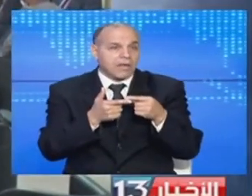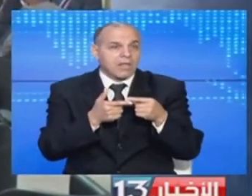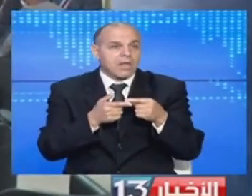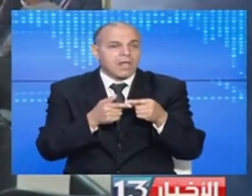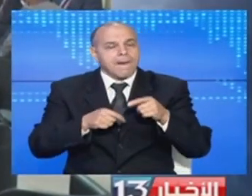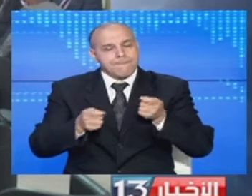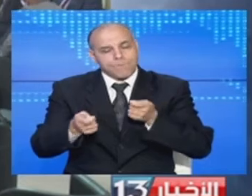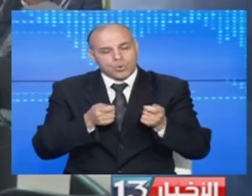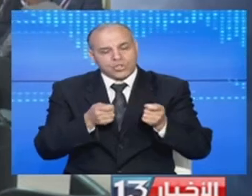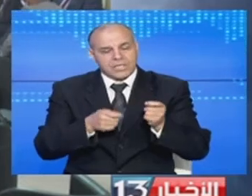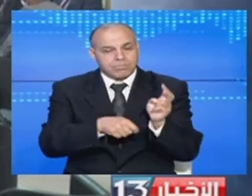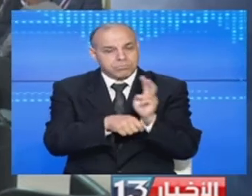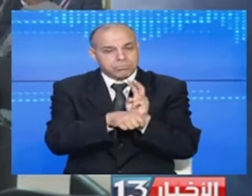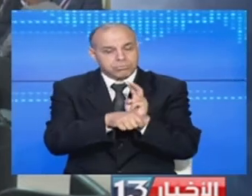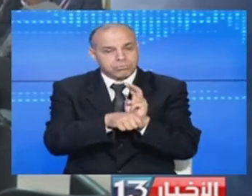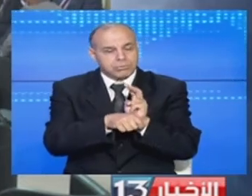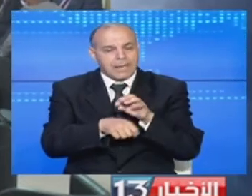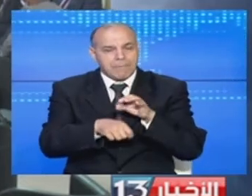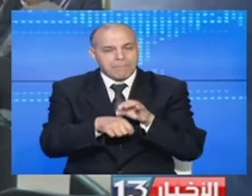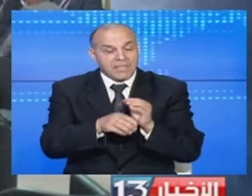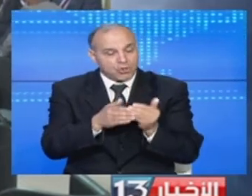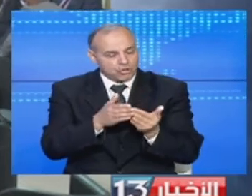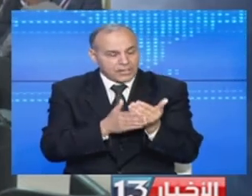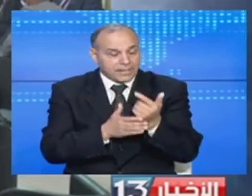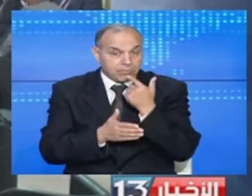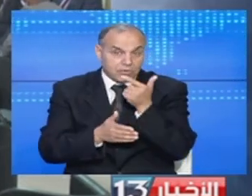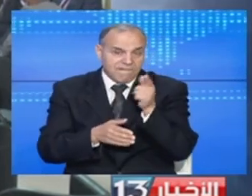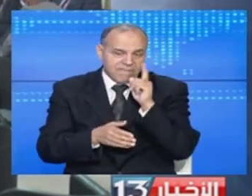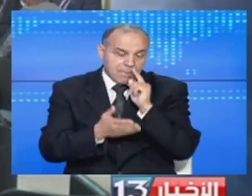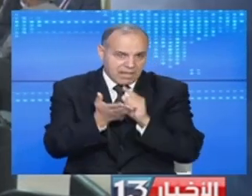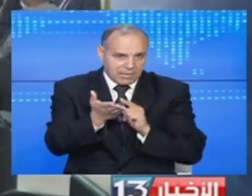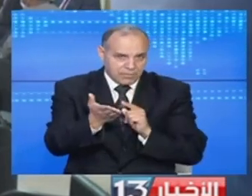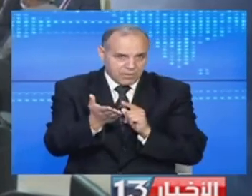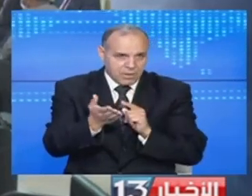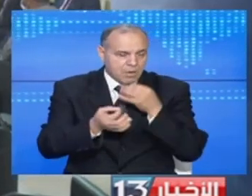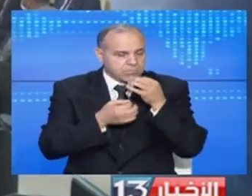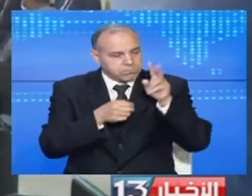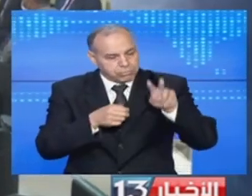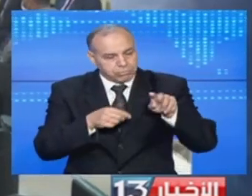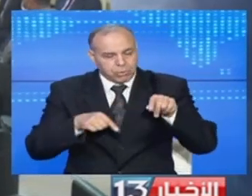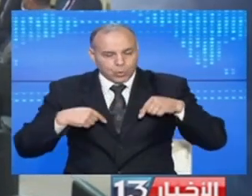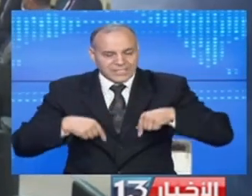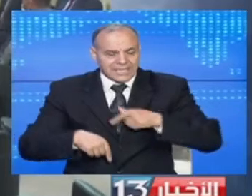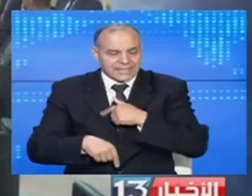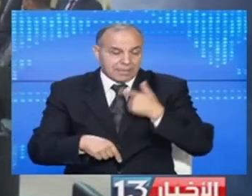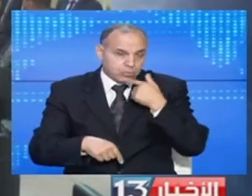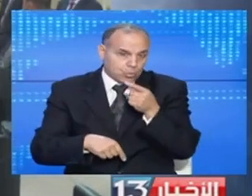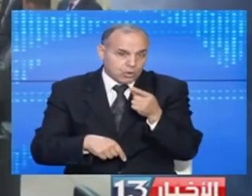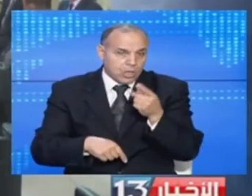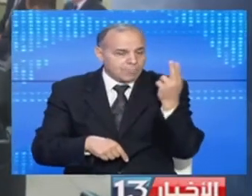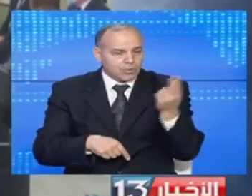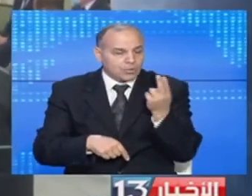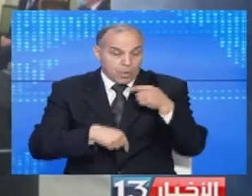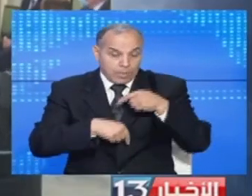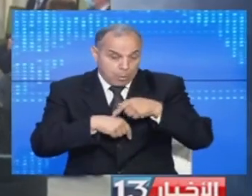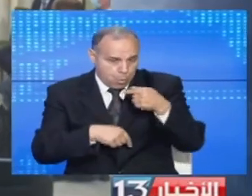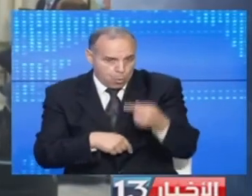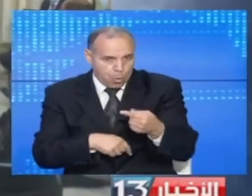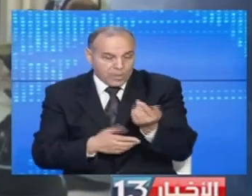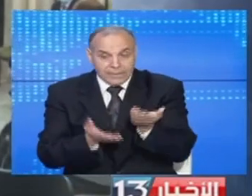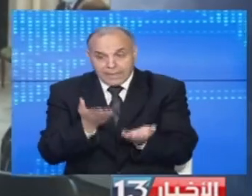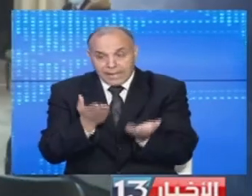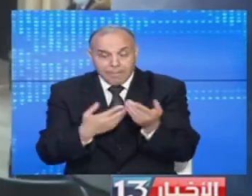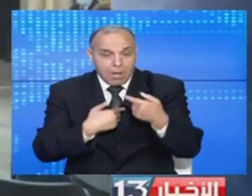بن علي مديرة المرصد الوطني للامراض الجديدة والمستجدة والناتق باسم وزارة الصحة لا يمكن في الوقت الحالي